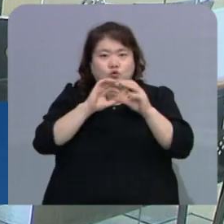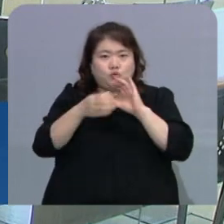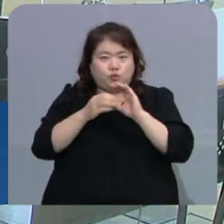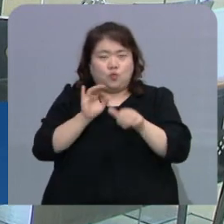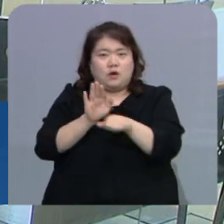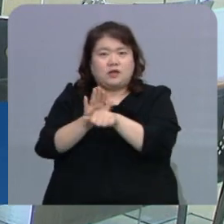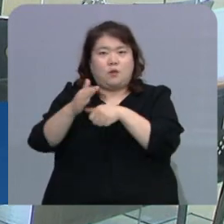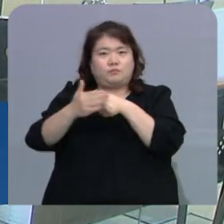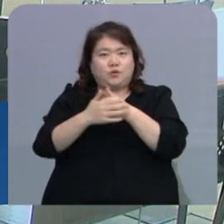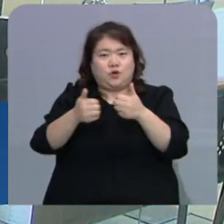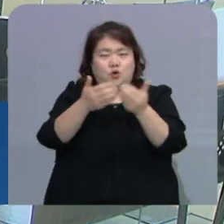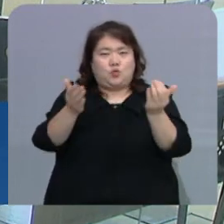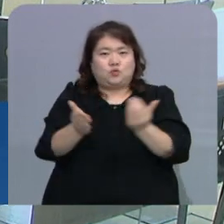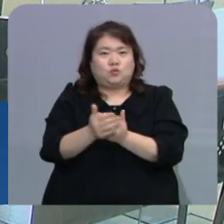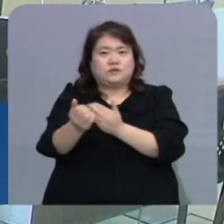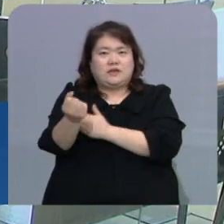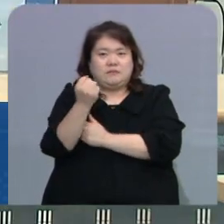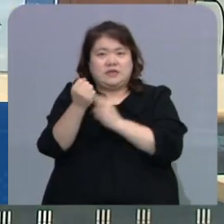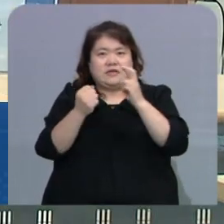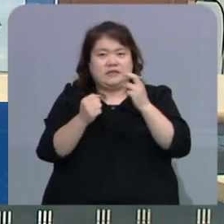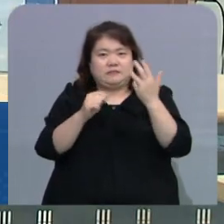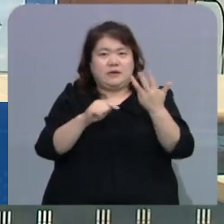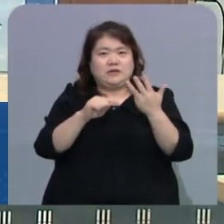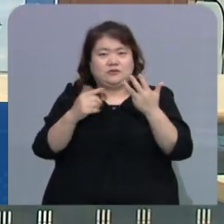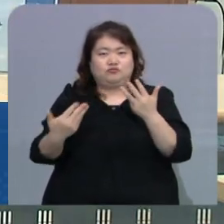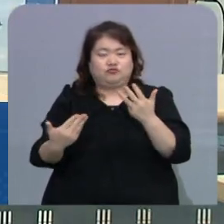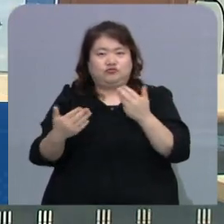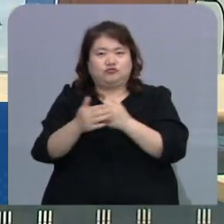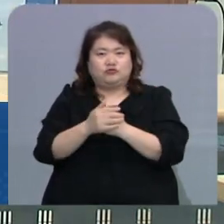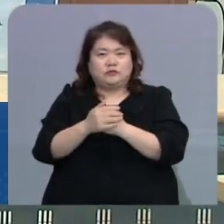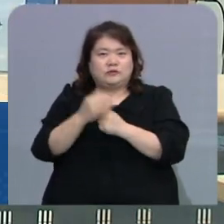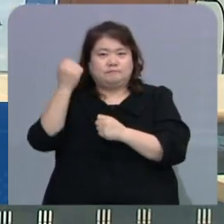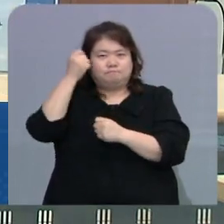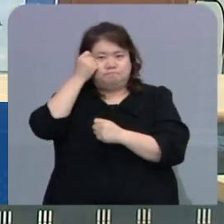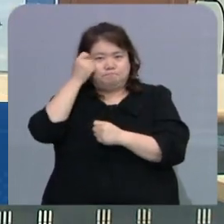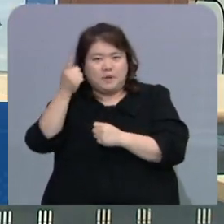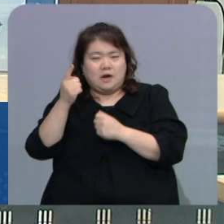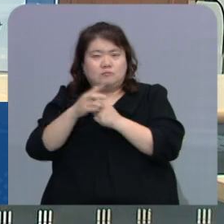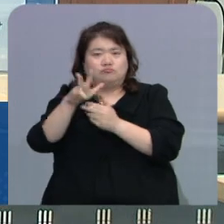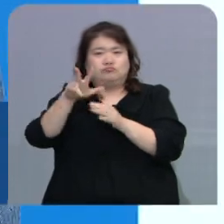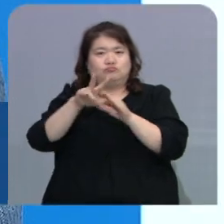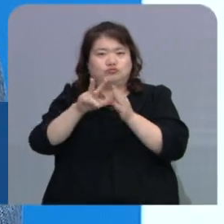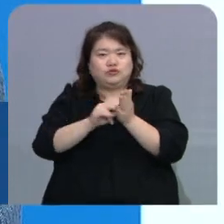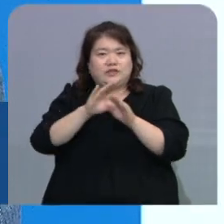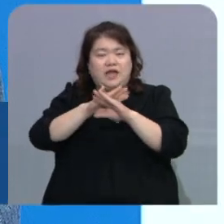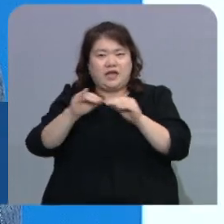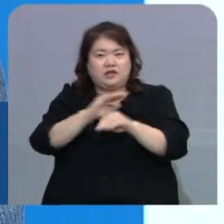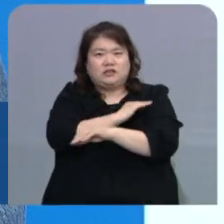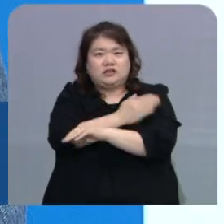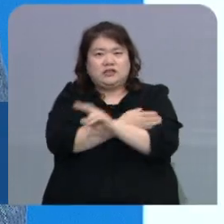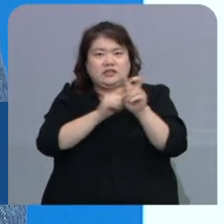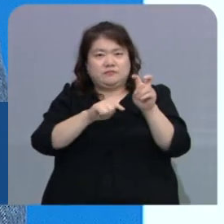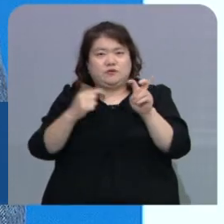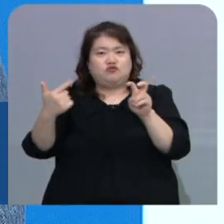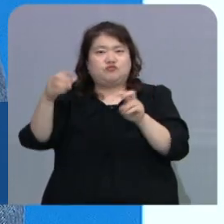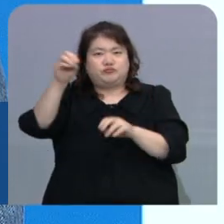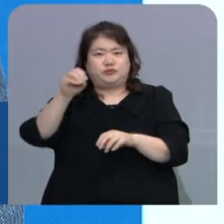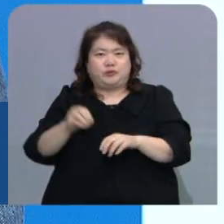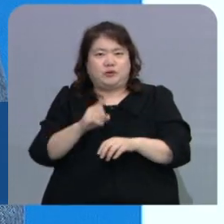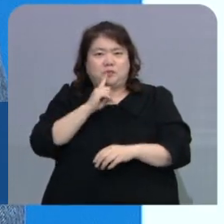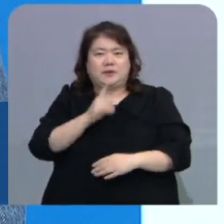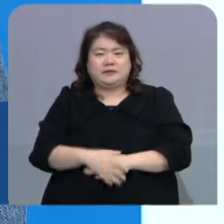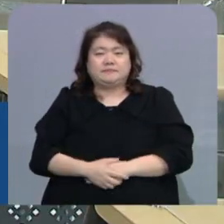협력의 공동체 역량이 28.9, 창의적 문제 해결 능력이 20.6%로 뒤를 이었다고